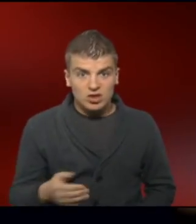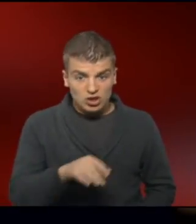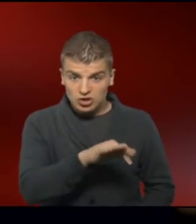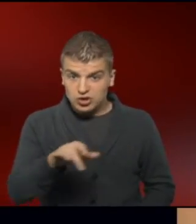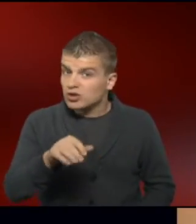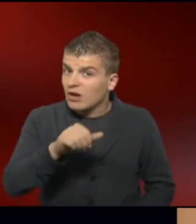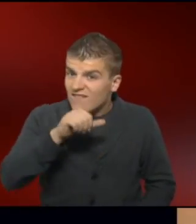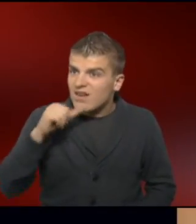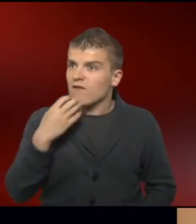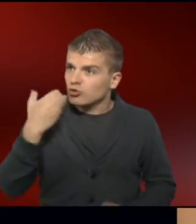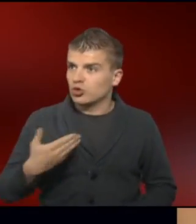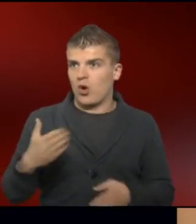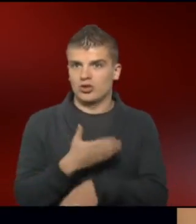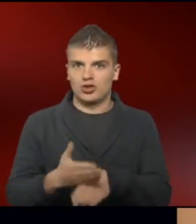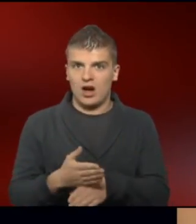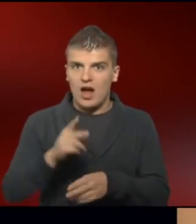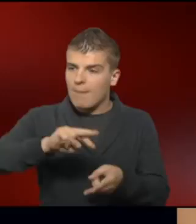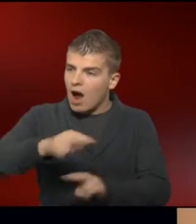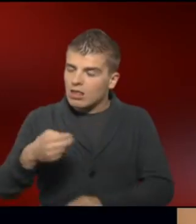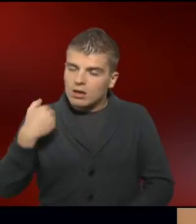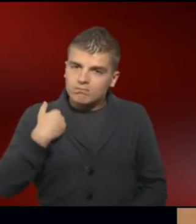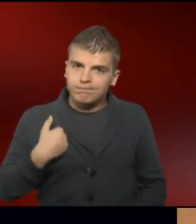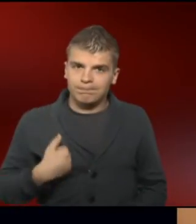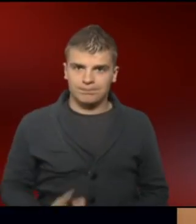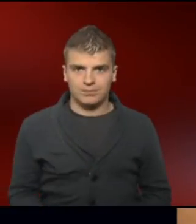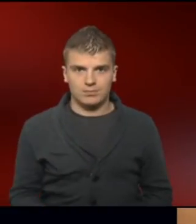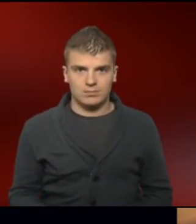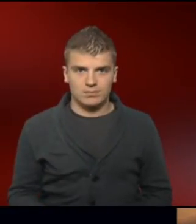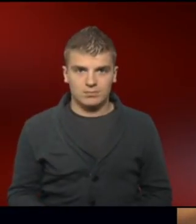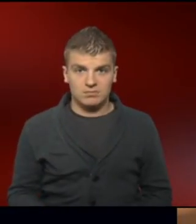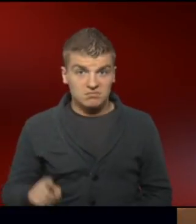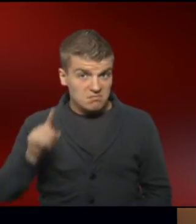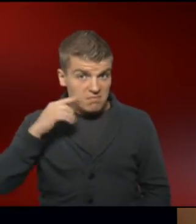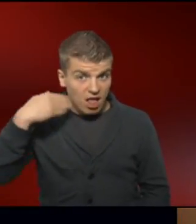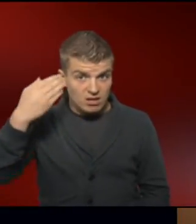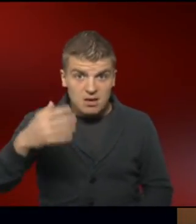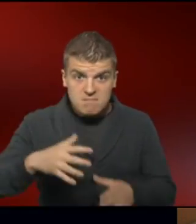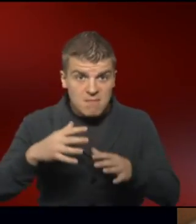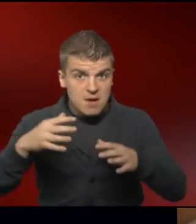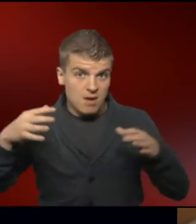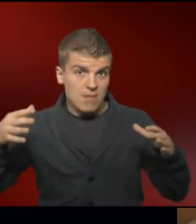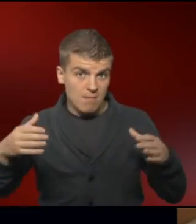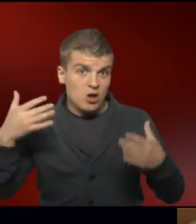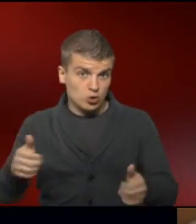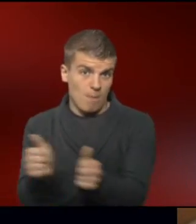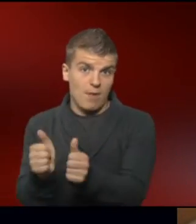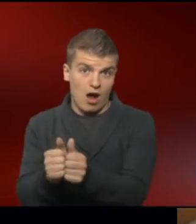Entscheidungsfreiheit, doch für andere ist sie eine Bürde. Demnächst könnten mehr Paare in diese Situation kommen.